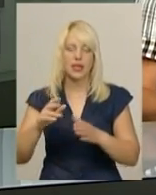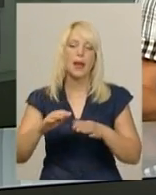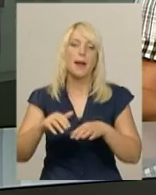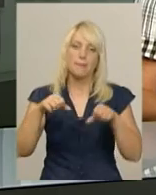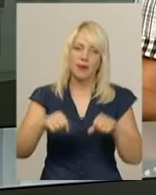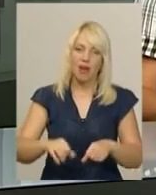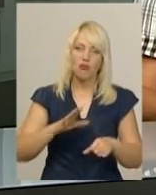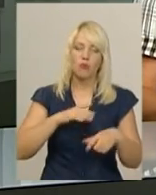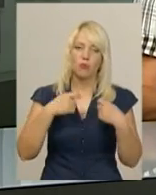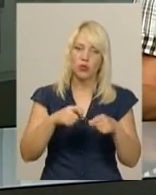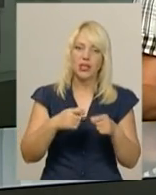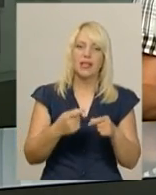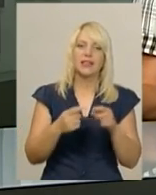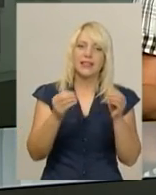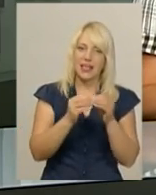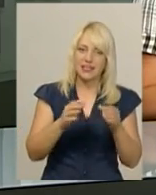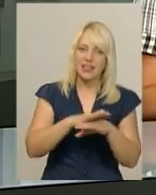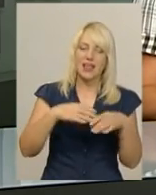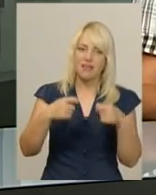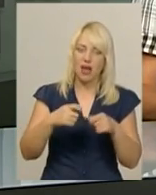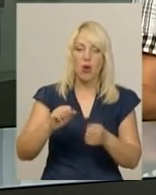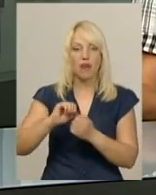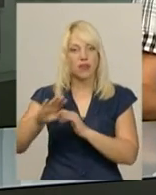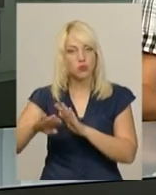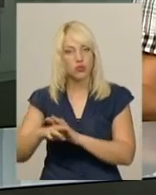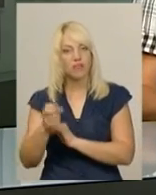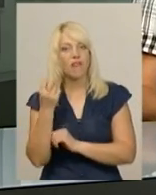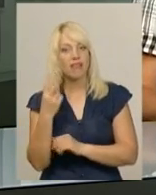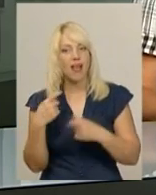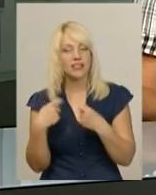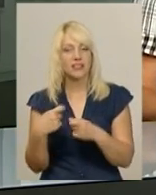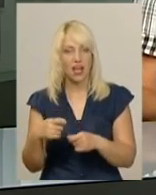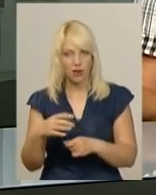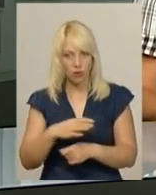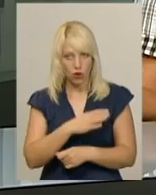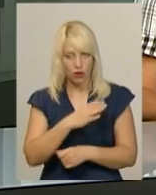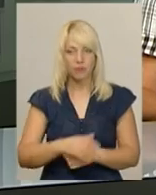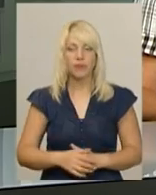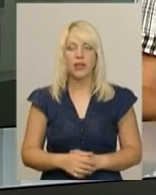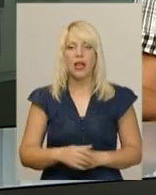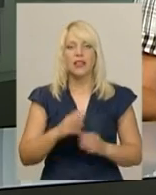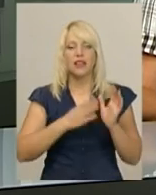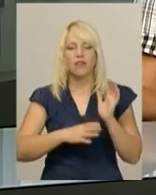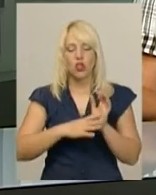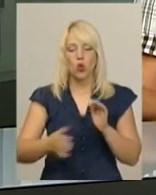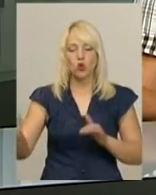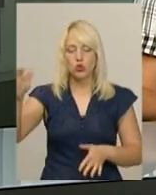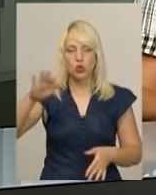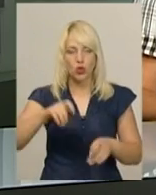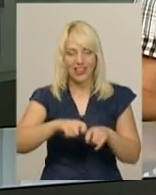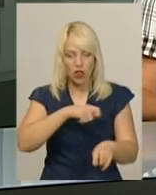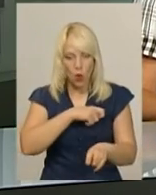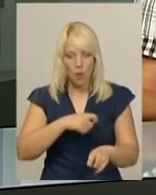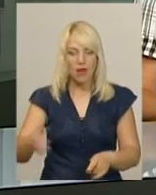Кам'янці-Подільському за рік організовували 12. 90 кілометрів у збережжя Мрічок, Південний Бух і Вовк на